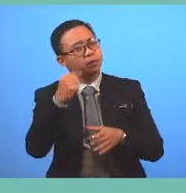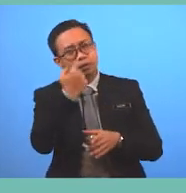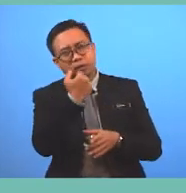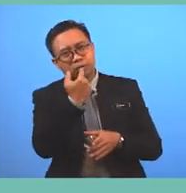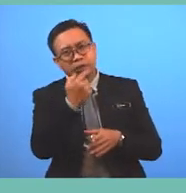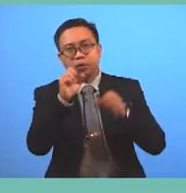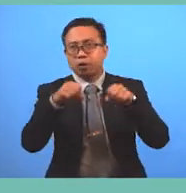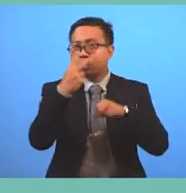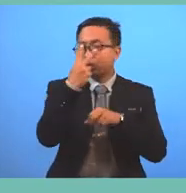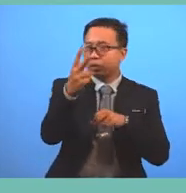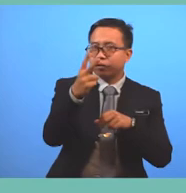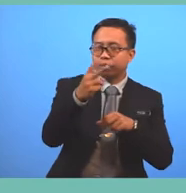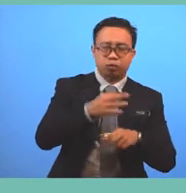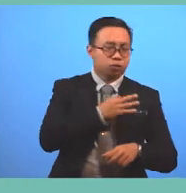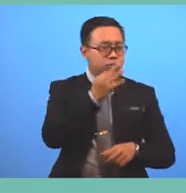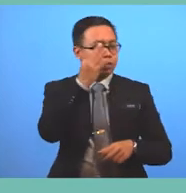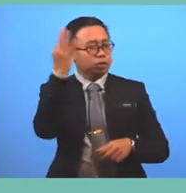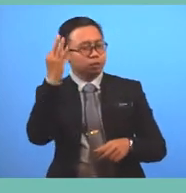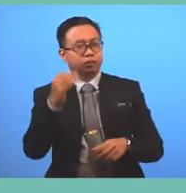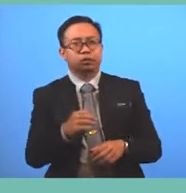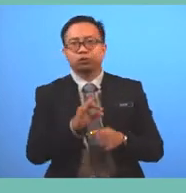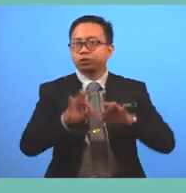for an inspirational story